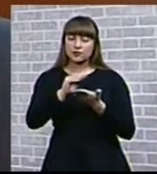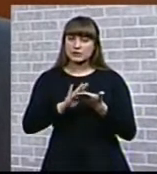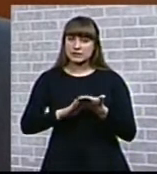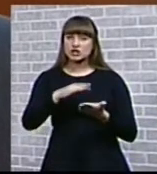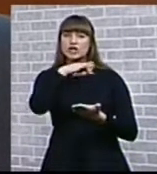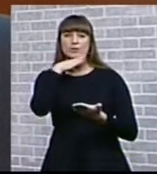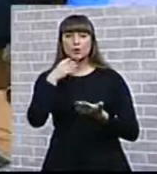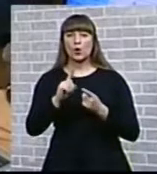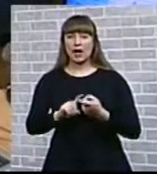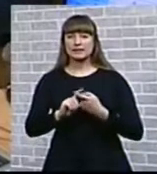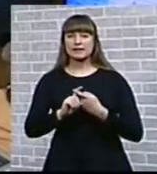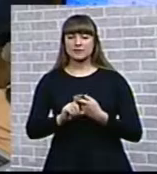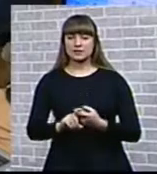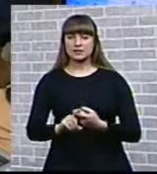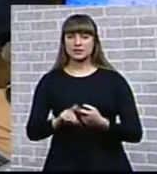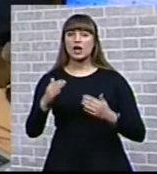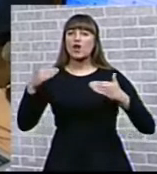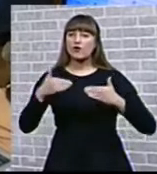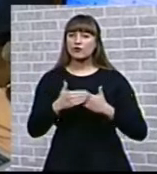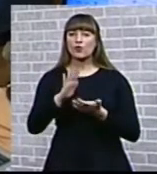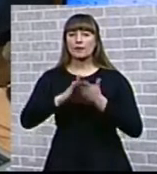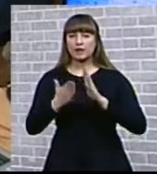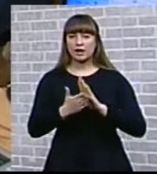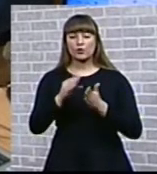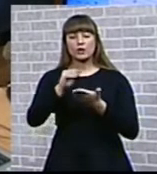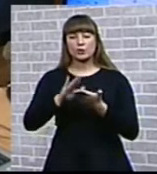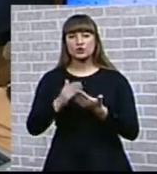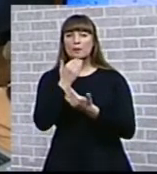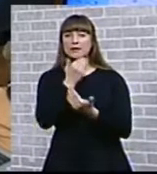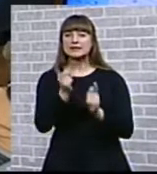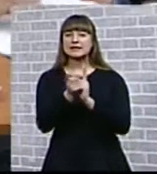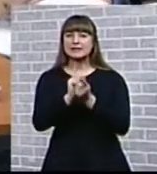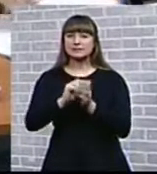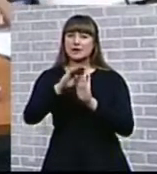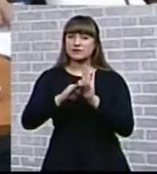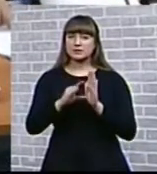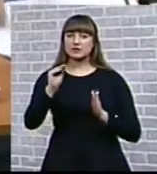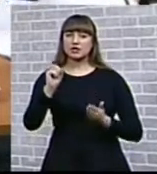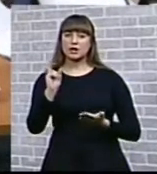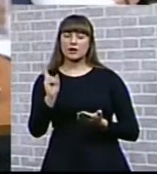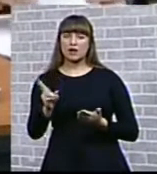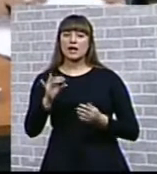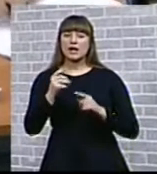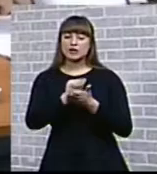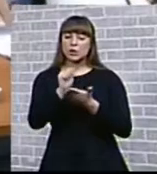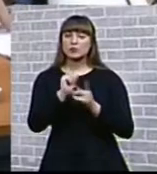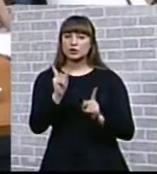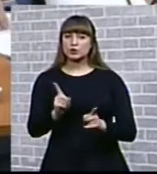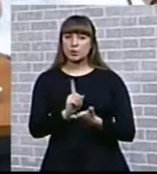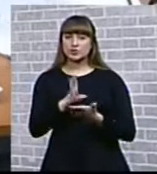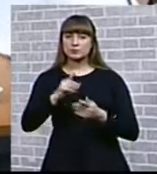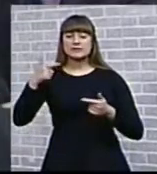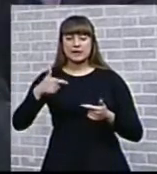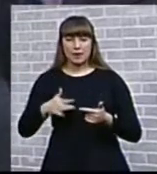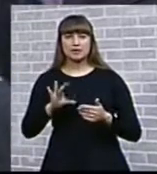очень многое зависит. В новом договоре учтут последние изменения в системе ЖКХ. Документ должен быть грамотным и